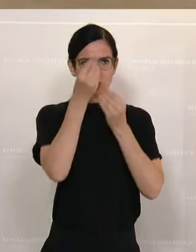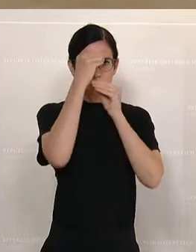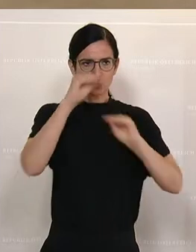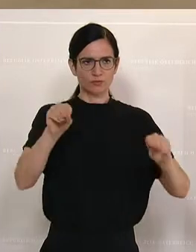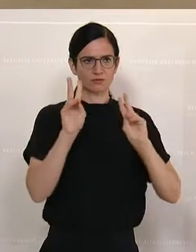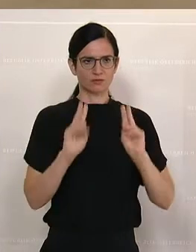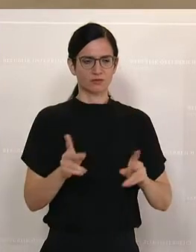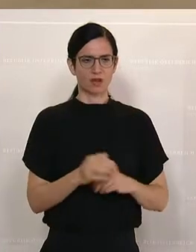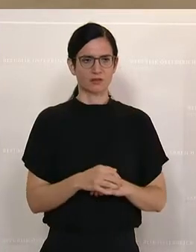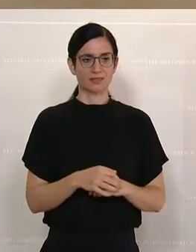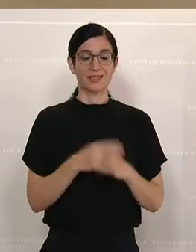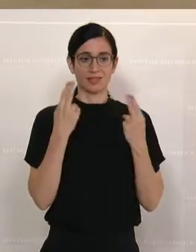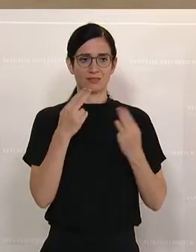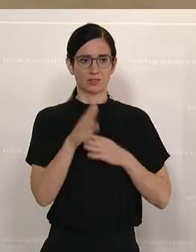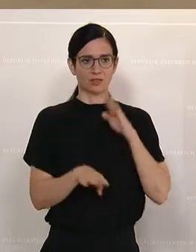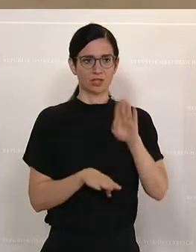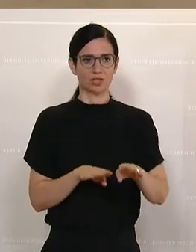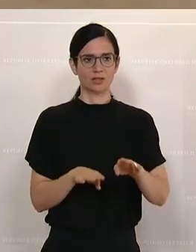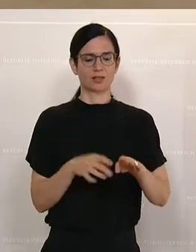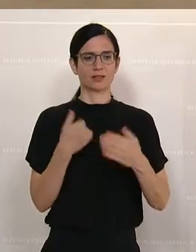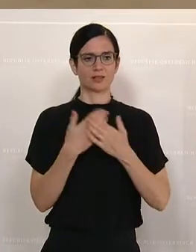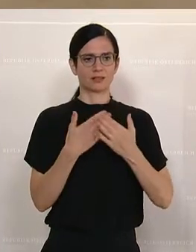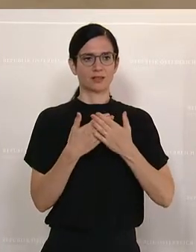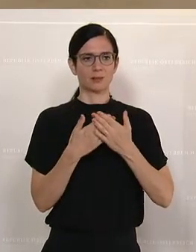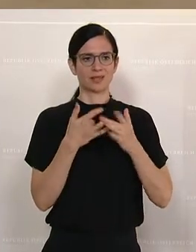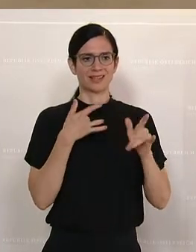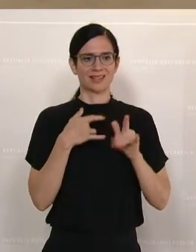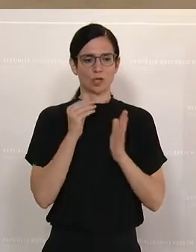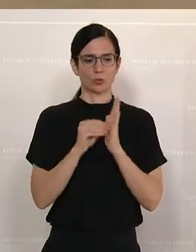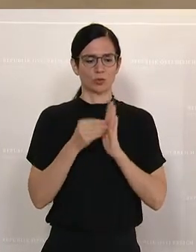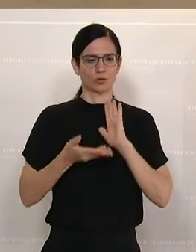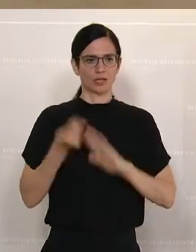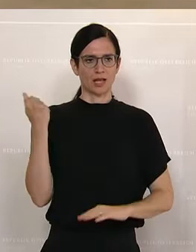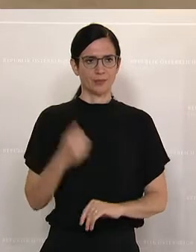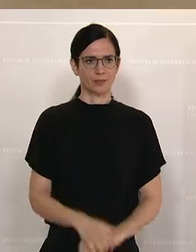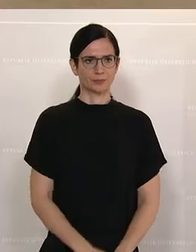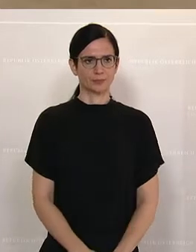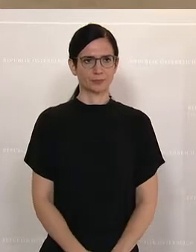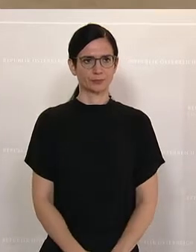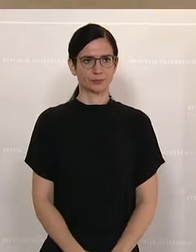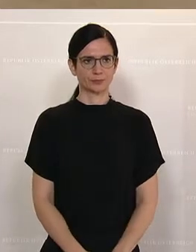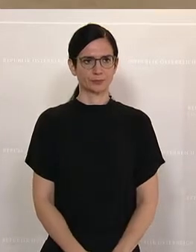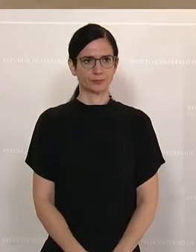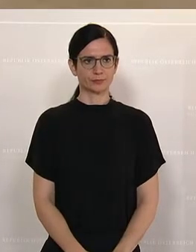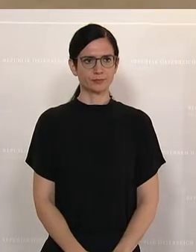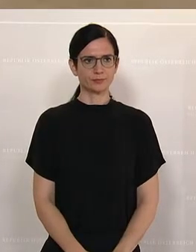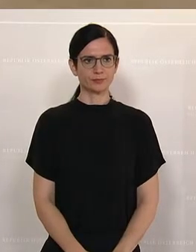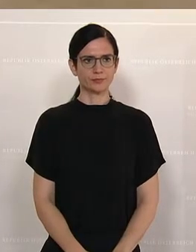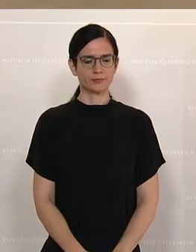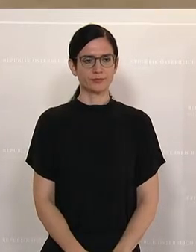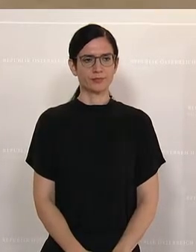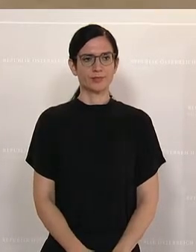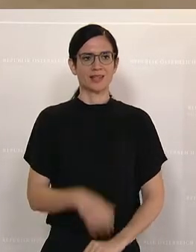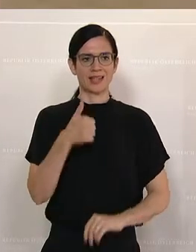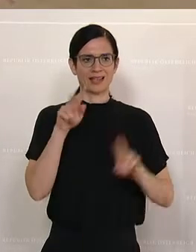wichtiger Schritt, um eben auch ihre immer wieder erwähnte Entbürokratisierung reinzubekommen. Und ein Thema wurde